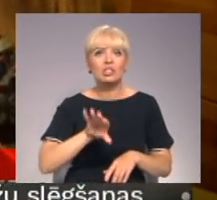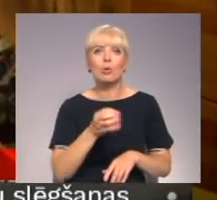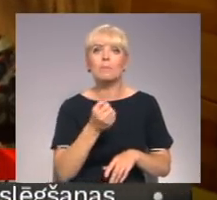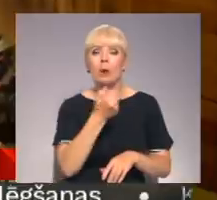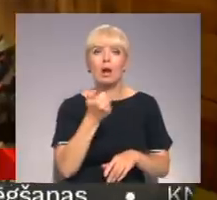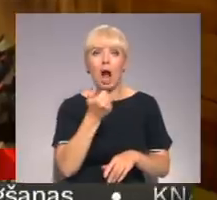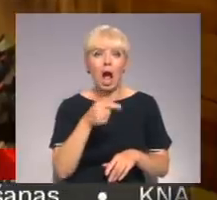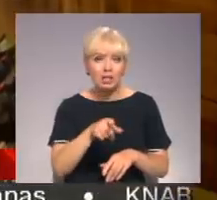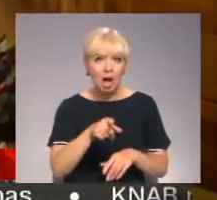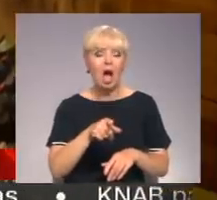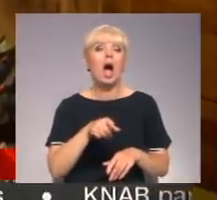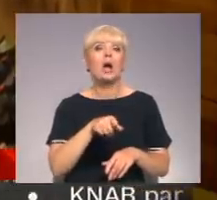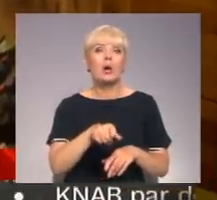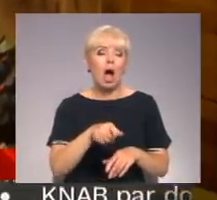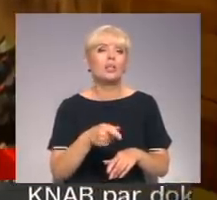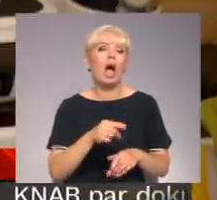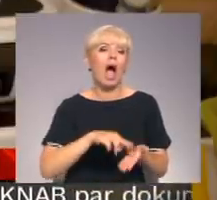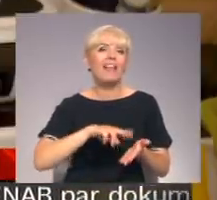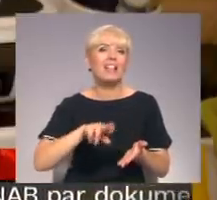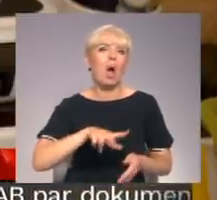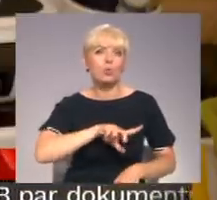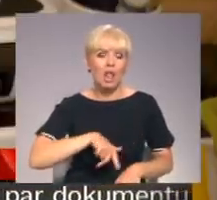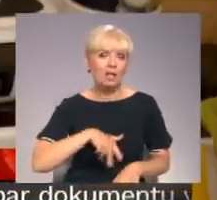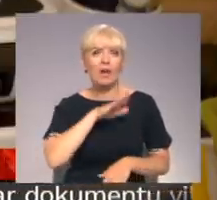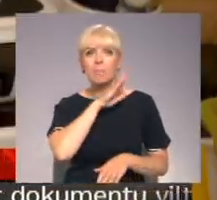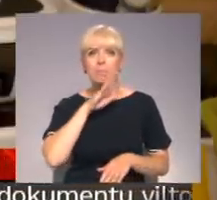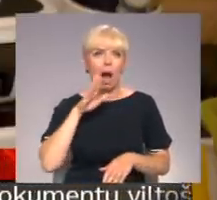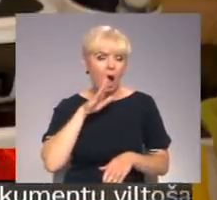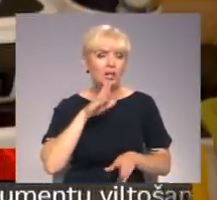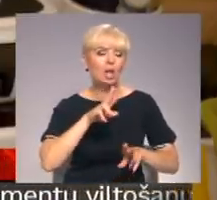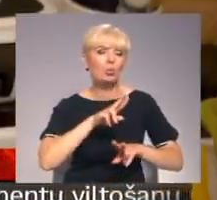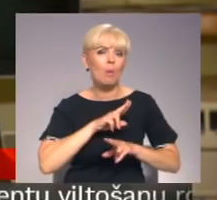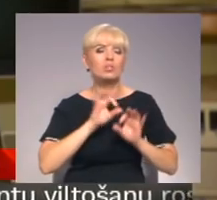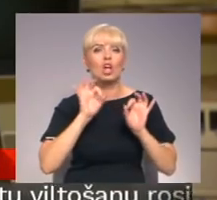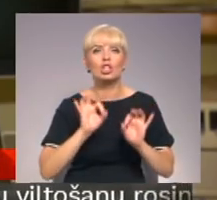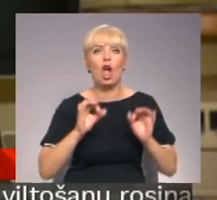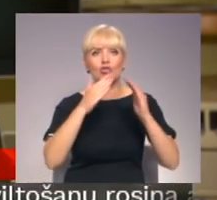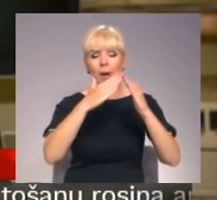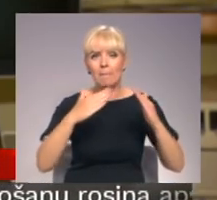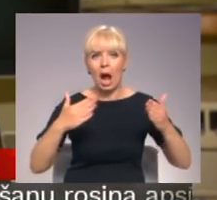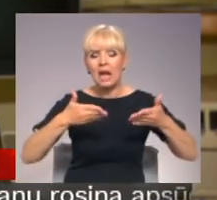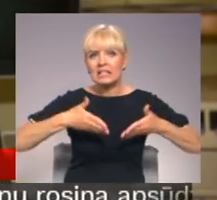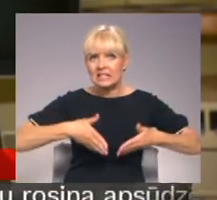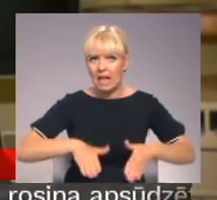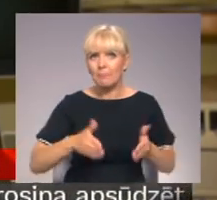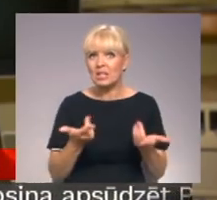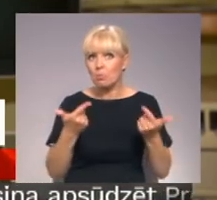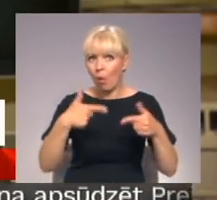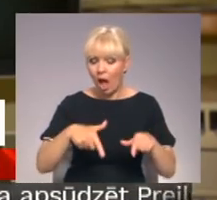laikā kopšī joma Latvijā tiek regulēta, kad māte iedbojā tieši mājdzemdībās. Mēģinās saprast, ko var darīt,